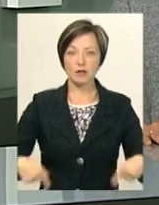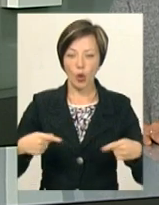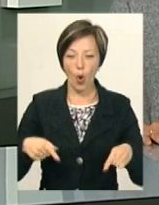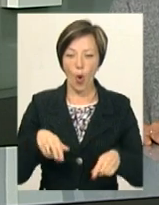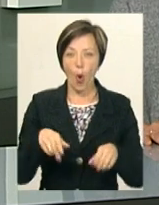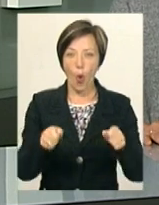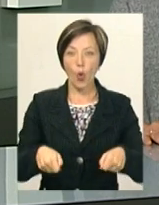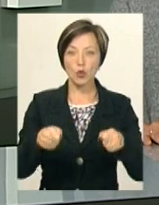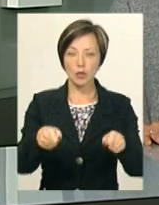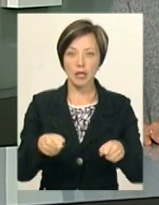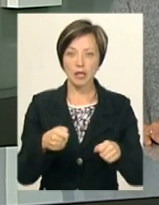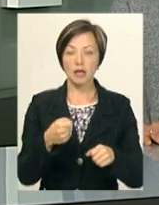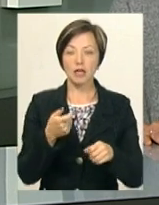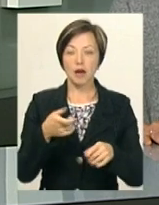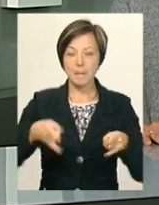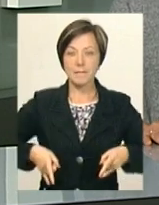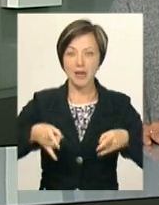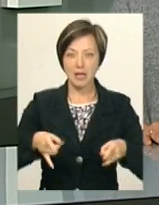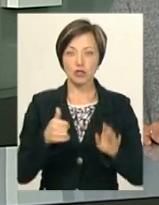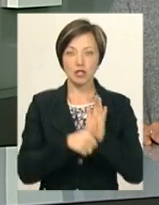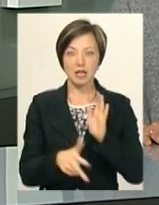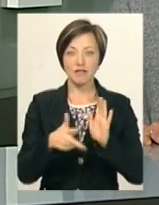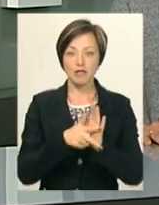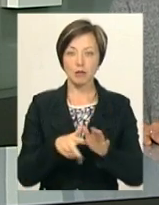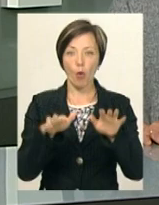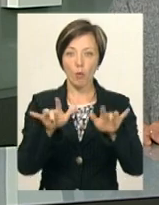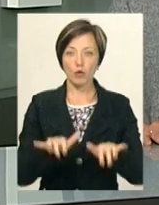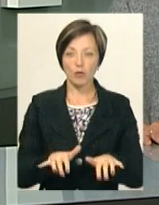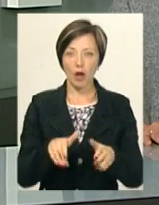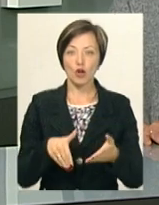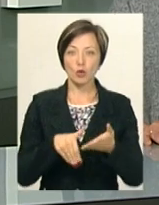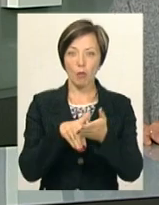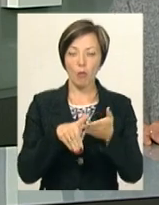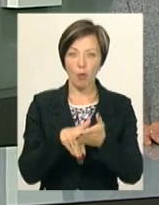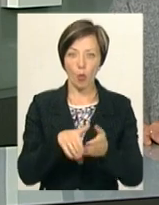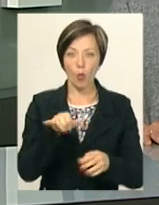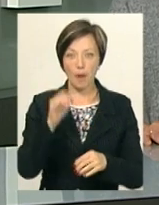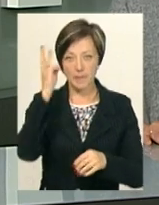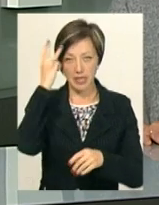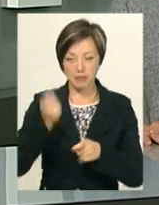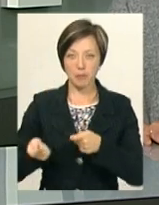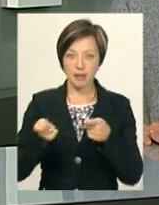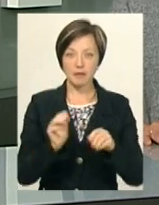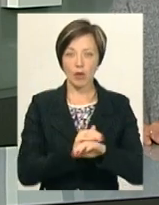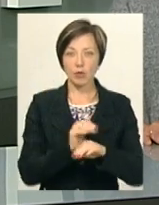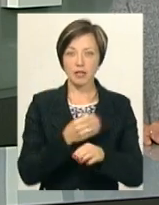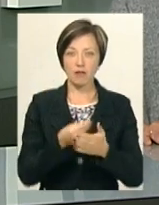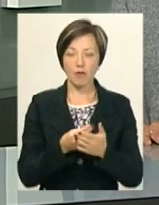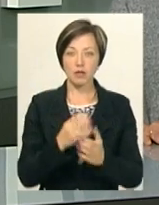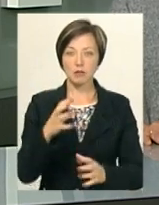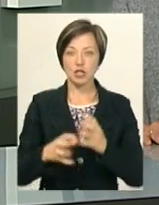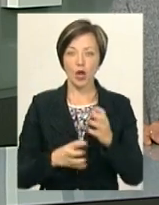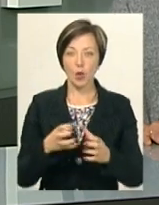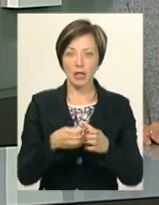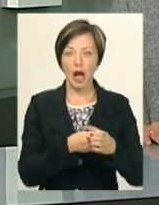42 пари милиц та 68 комп'ютерів. Гуманітарну допомогу у Хмельницькій привіз благодійний фонд «Міжнародна